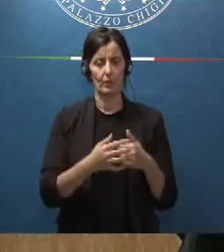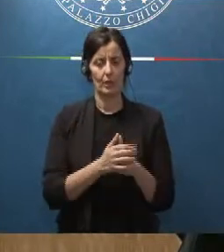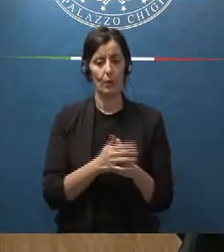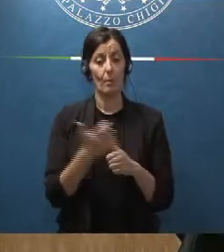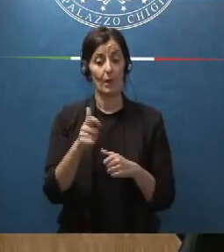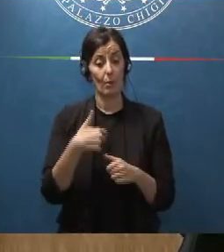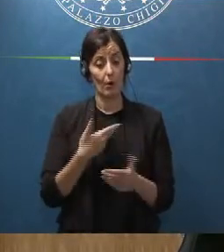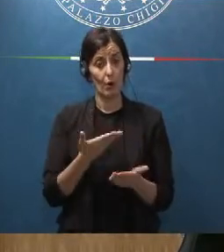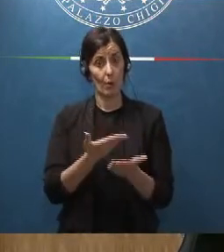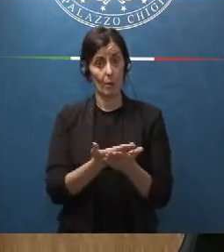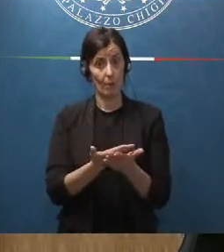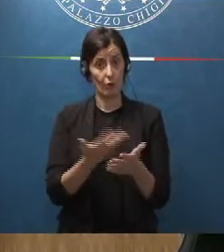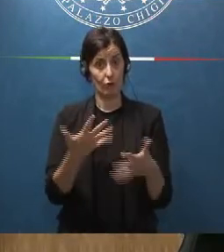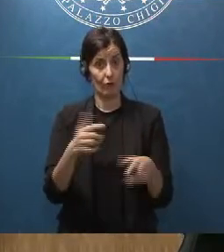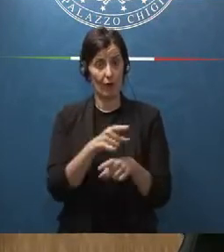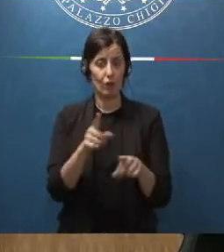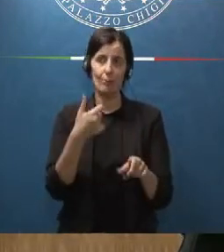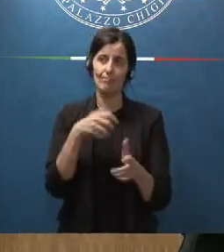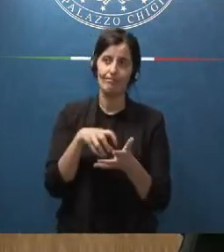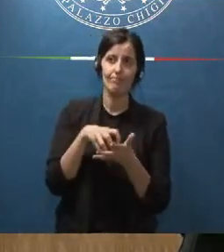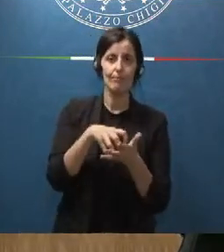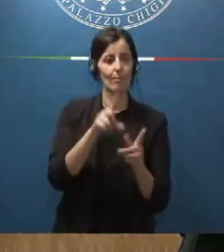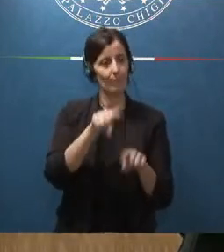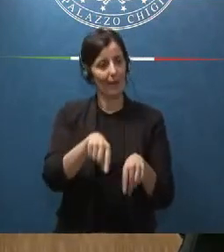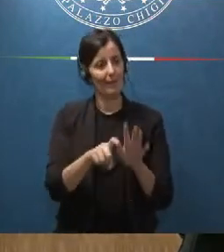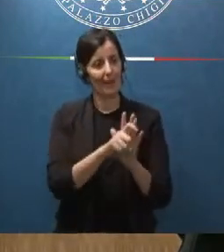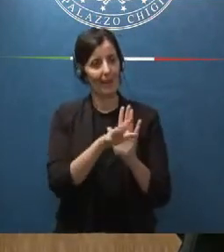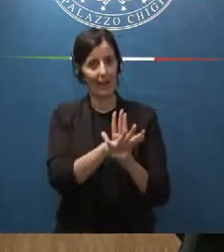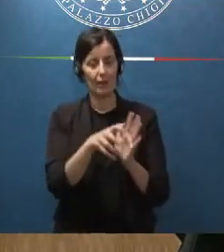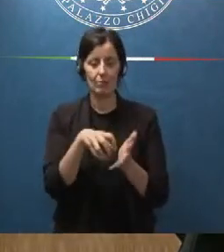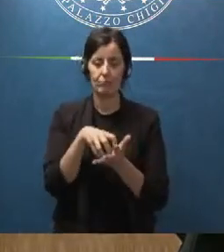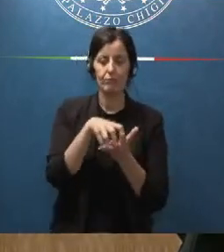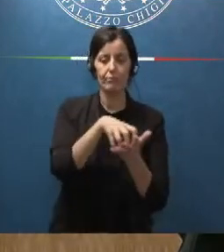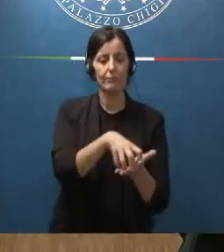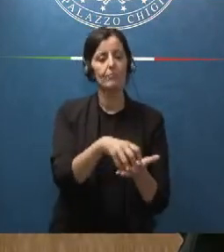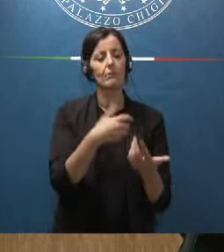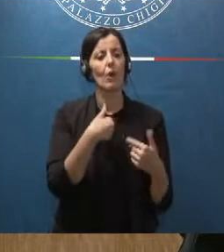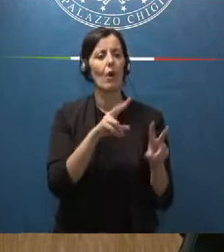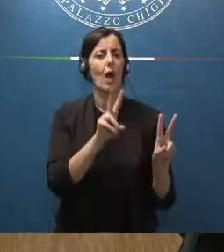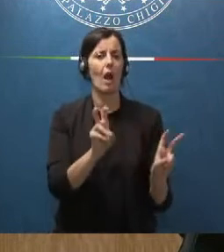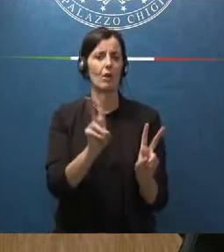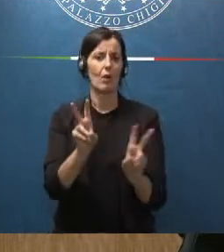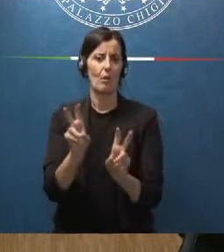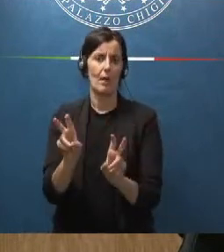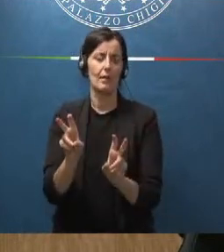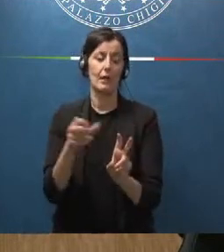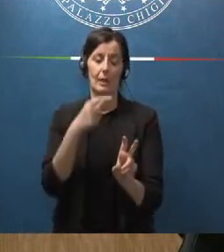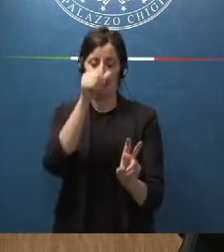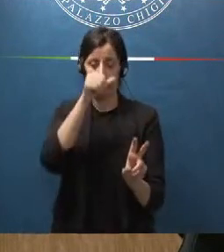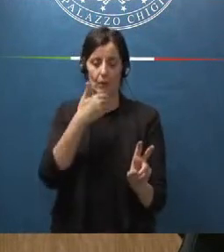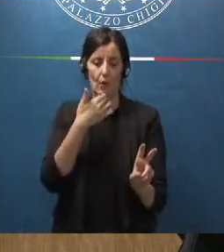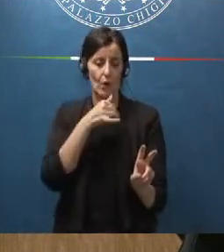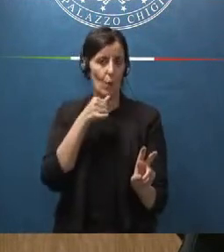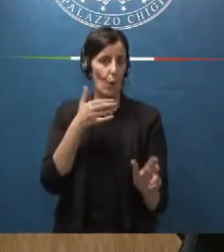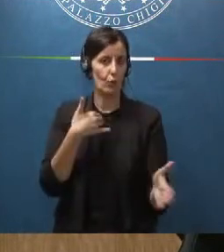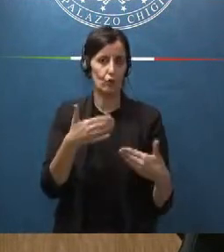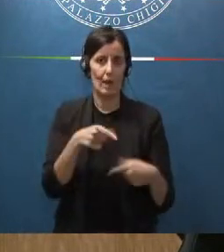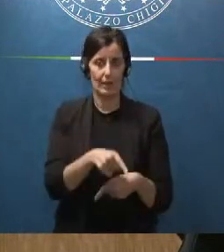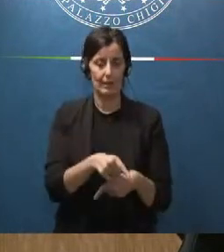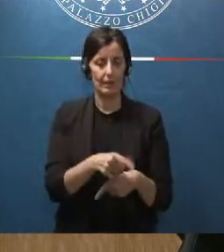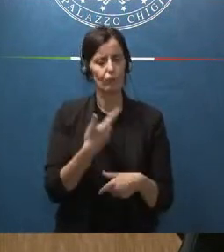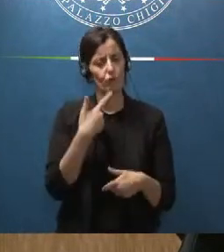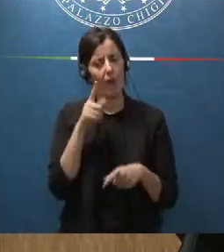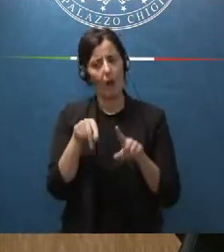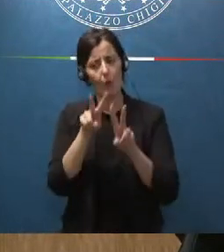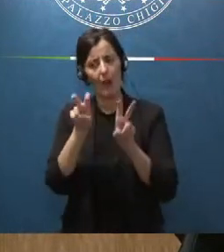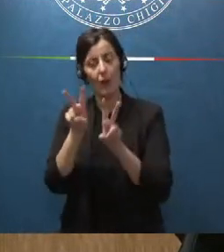proposto come contributo a questo decreto sono le materie che abbiamo ritenuto urgenti ci sono argomenti che